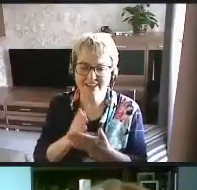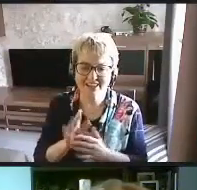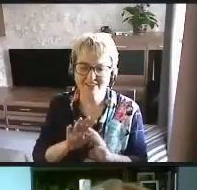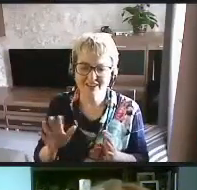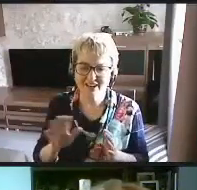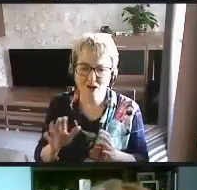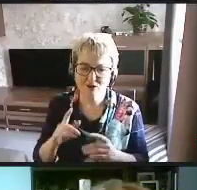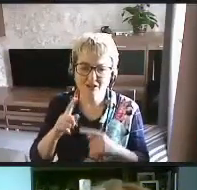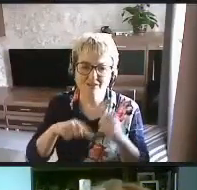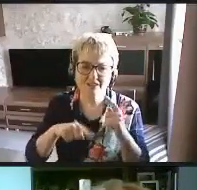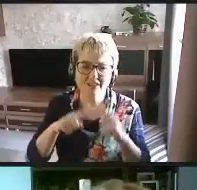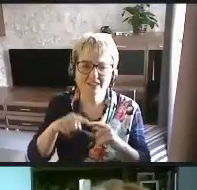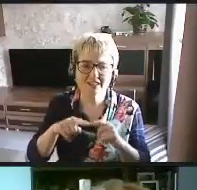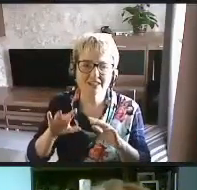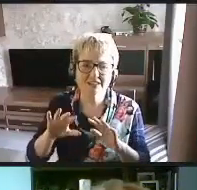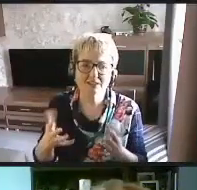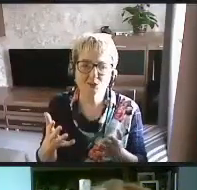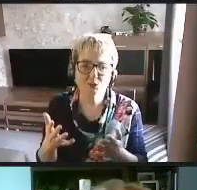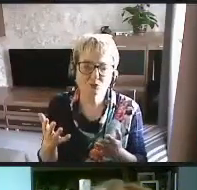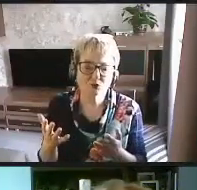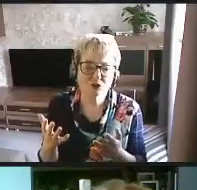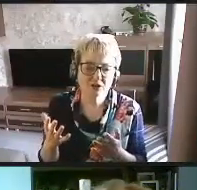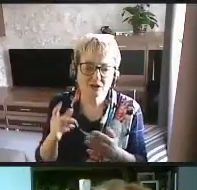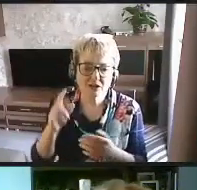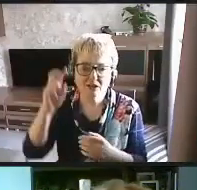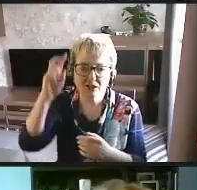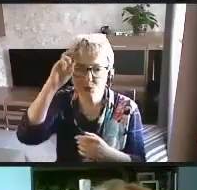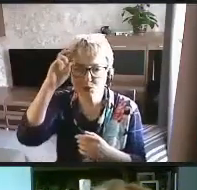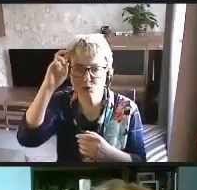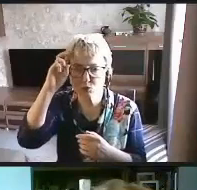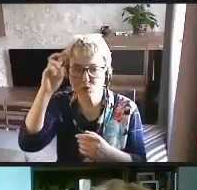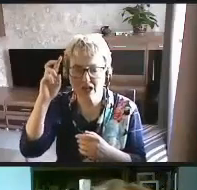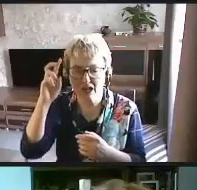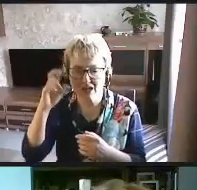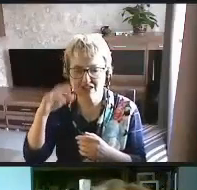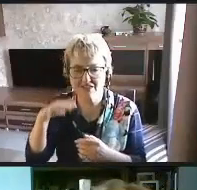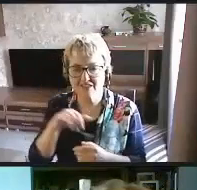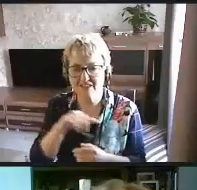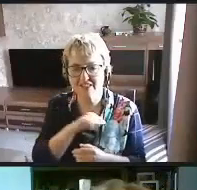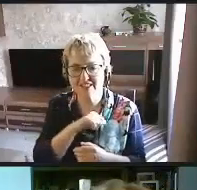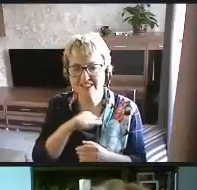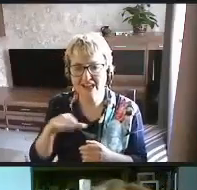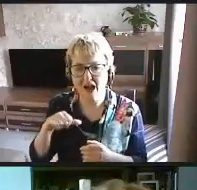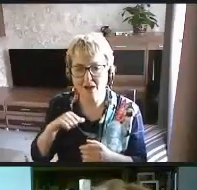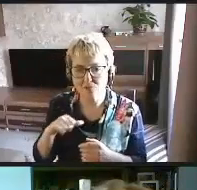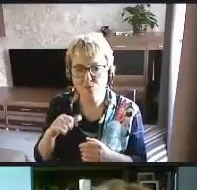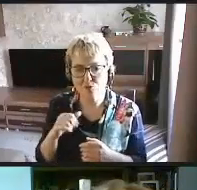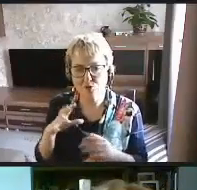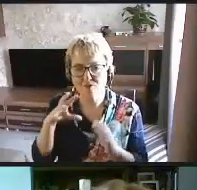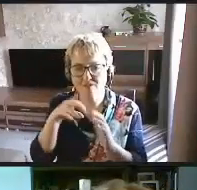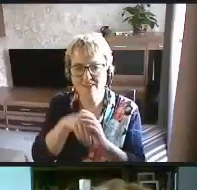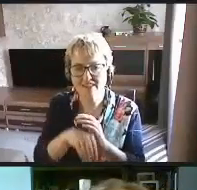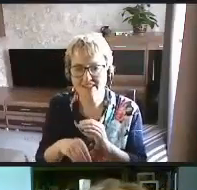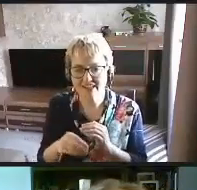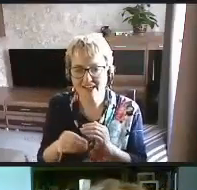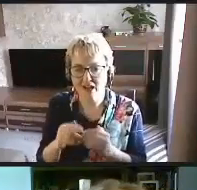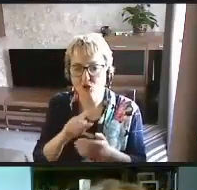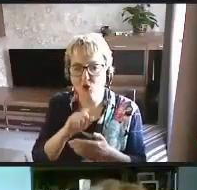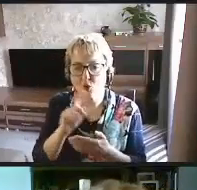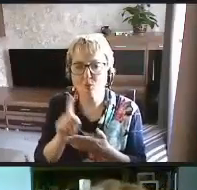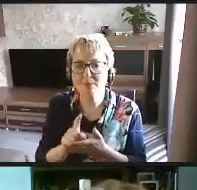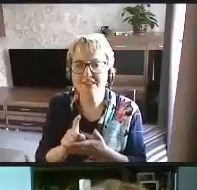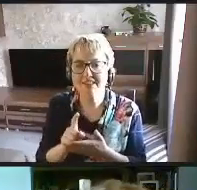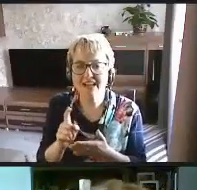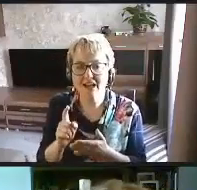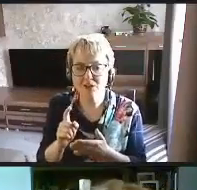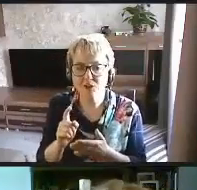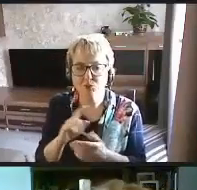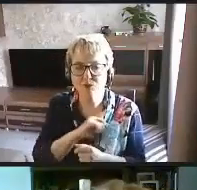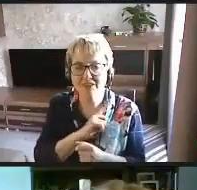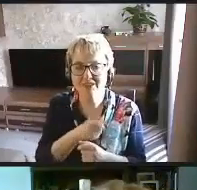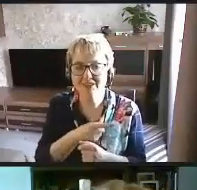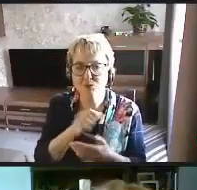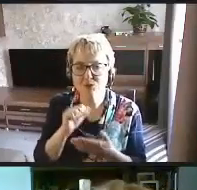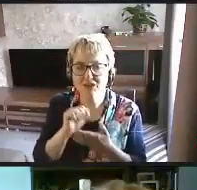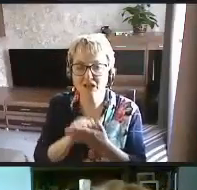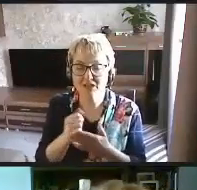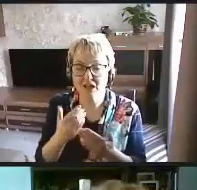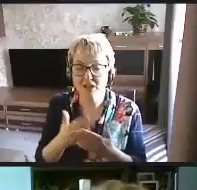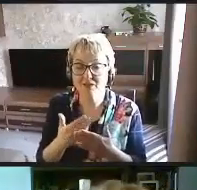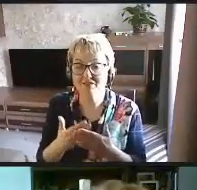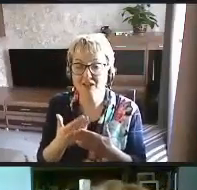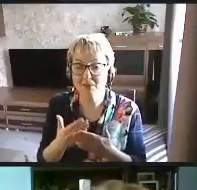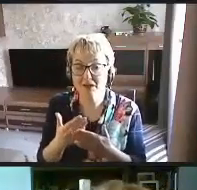редких случаях государство само внедряет обязательную силу стандартов, например,